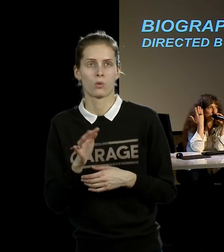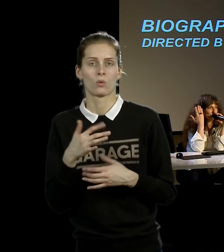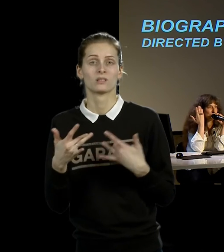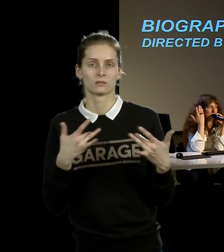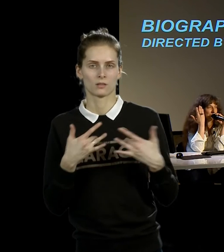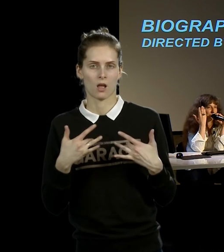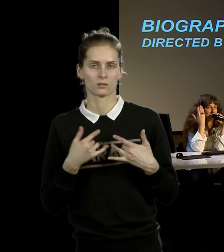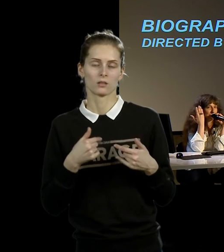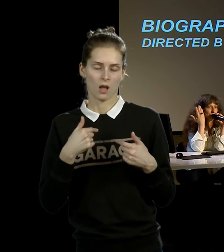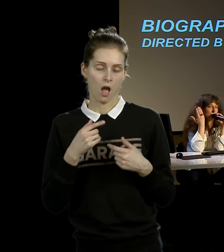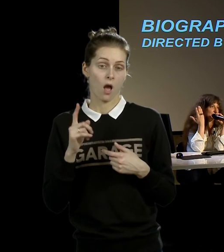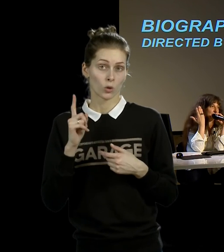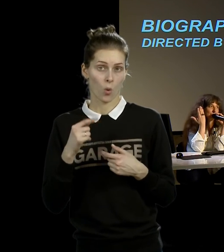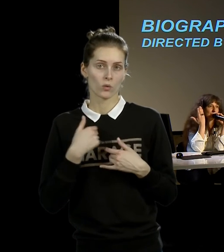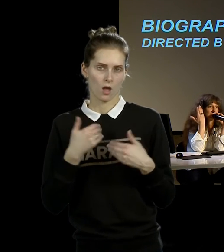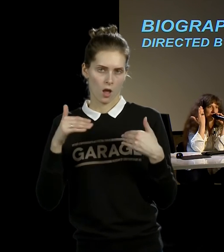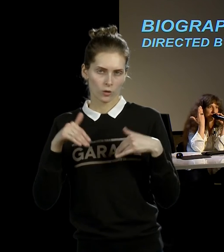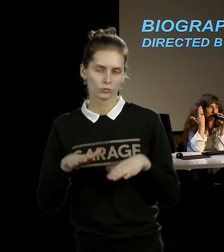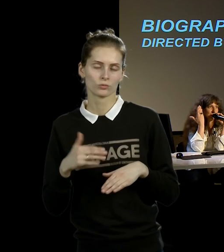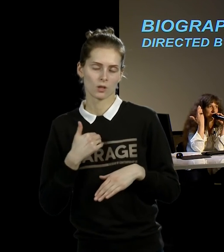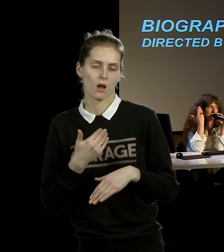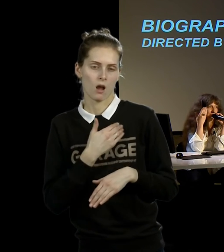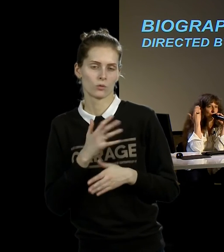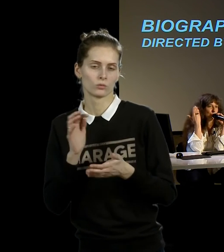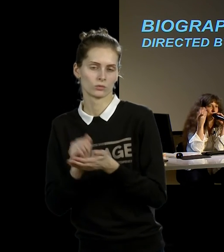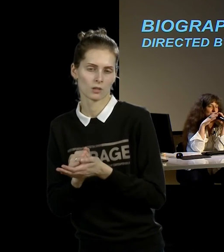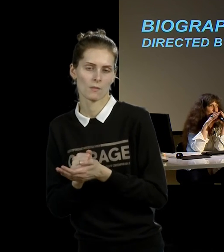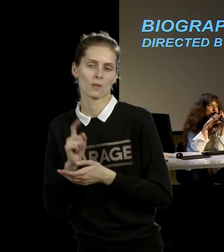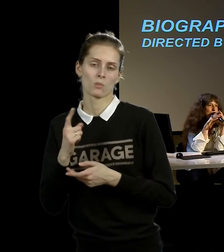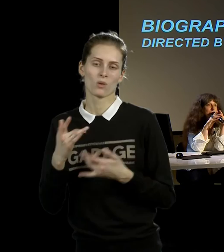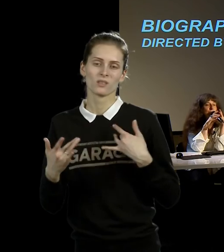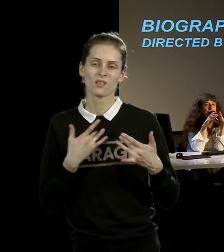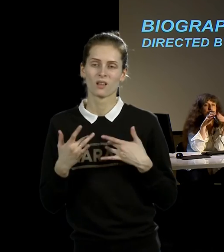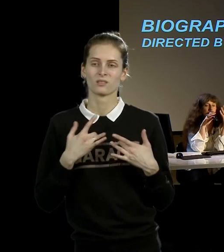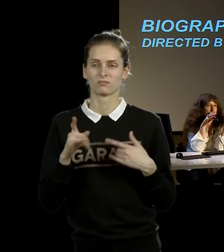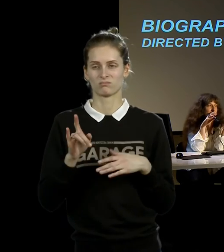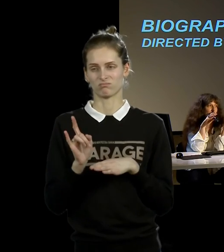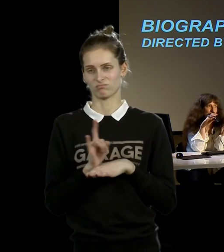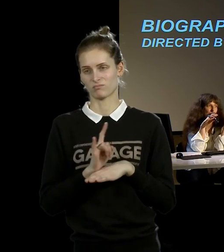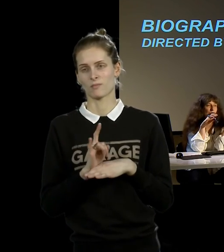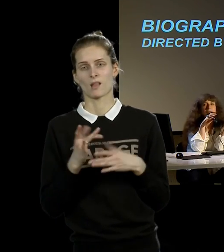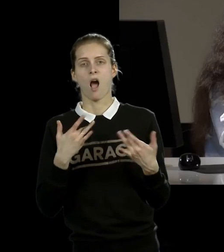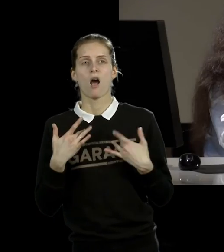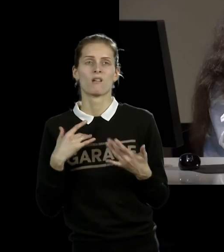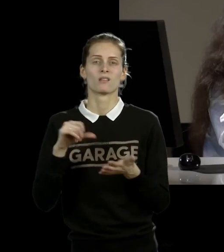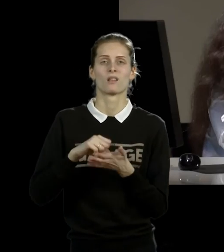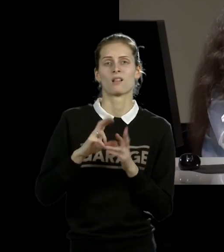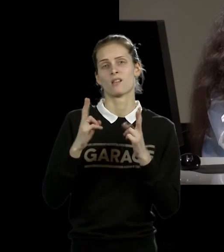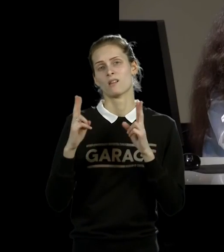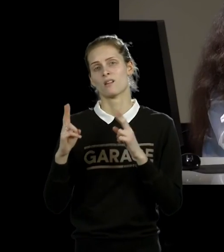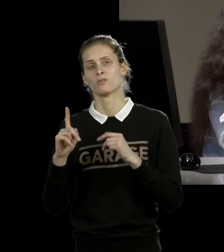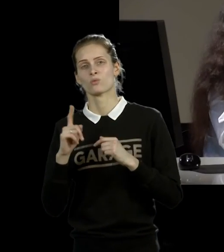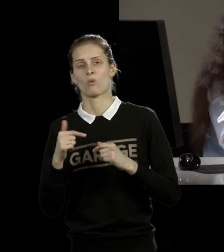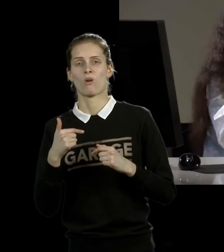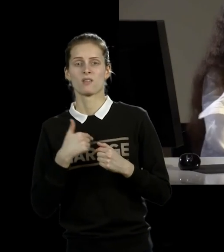художник-перформанс, все перформеры ненавидят театр. Потому что театр – это ложь, это актер, который выходит, чтобы играть кого-то другого. Это